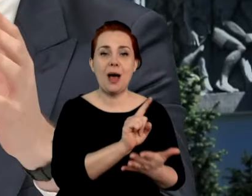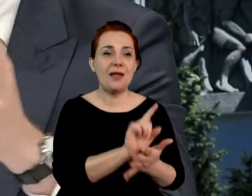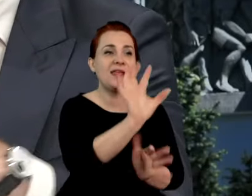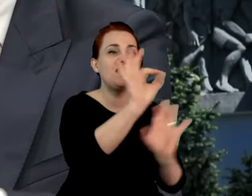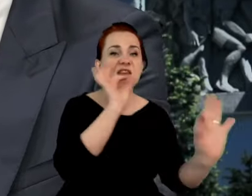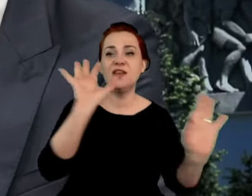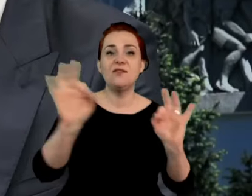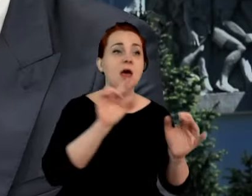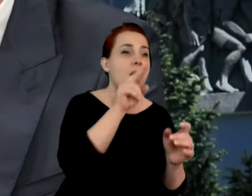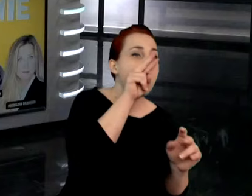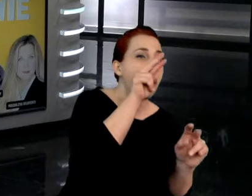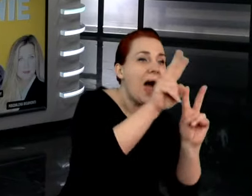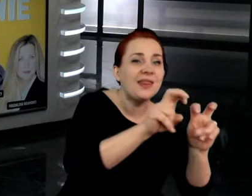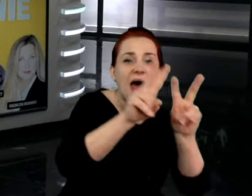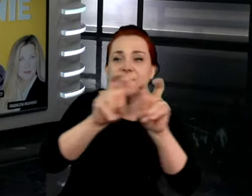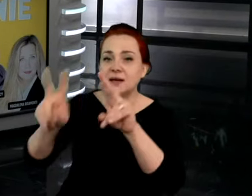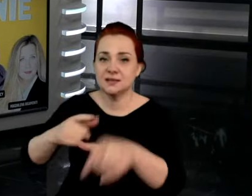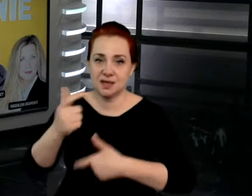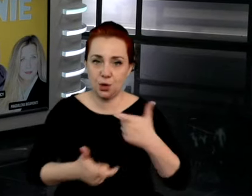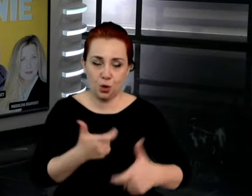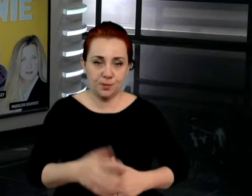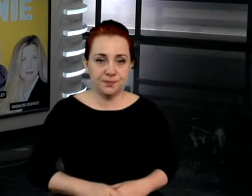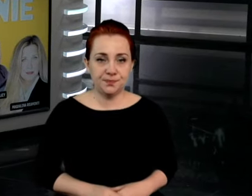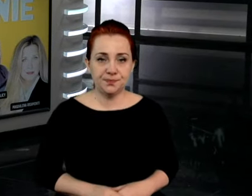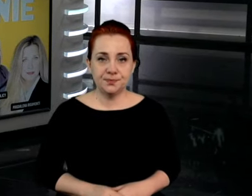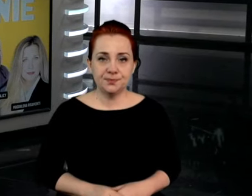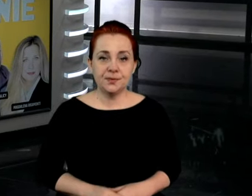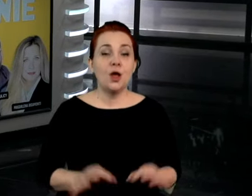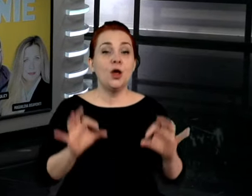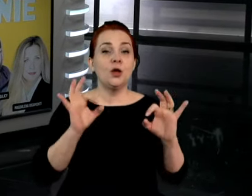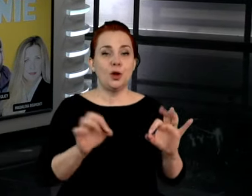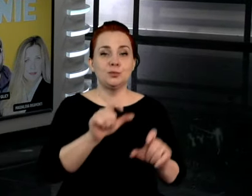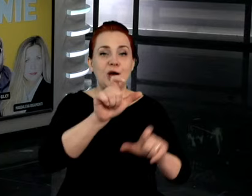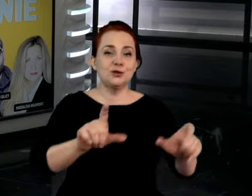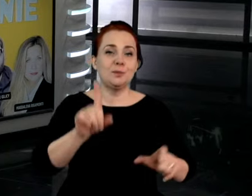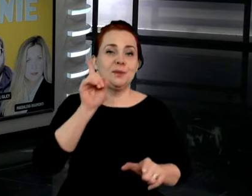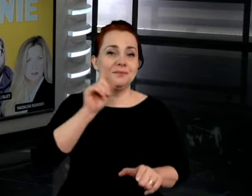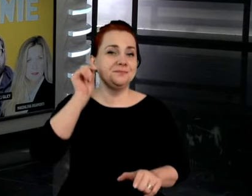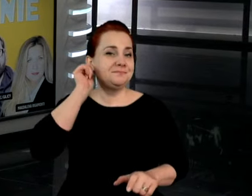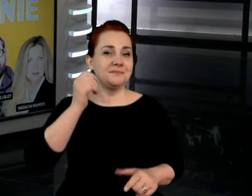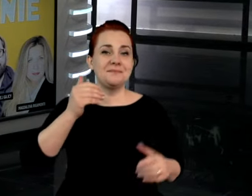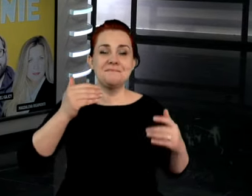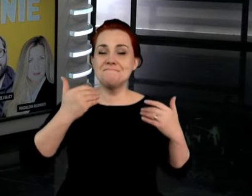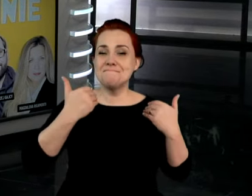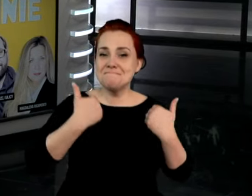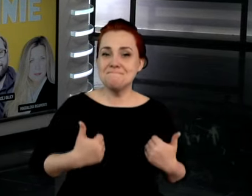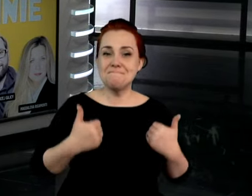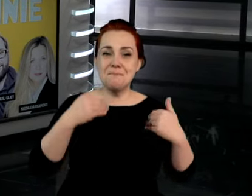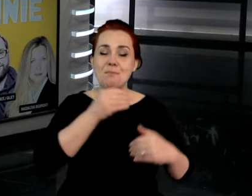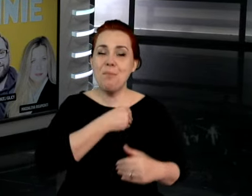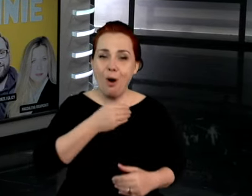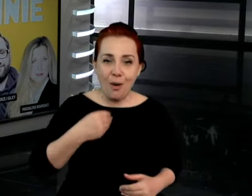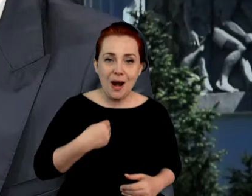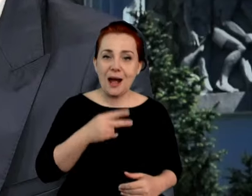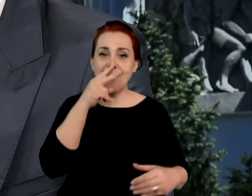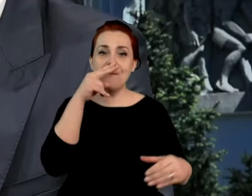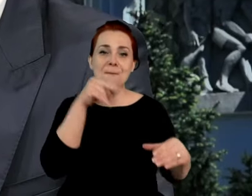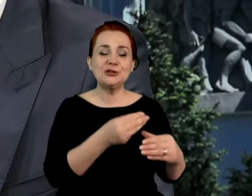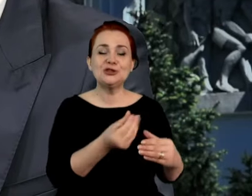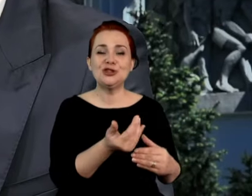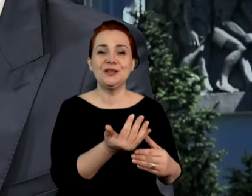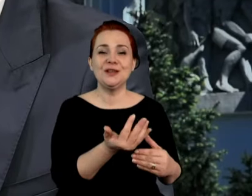Ale doskonale pan wie, że wyborcy, obywatele, Polki i Polacy też patrzą, ile mają w portfelu. I będą mieli zwroty podatków w tym roku,